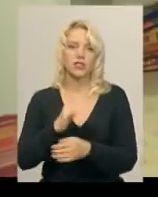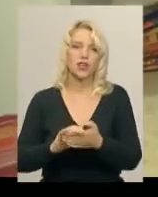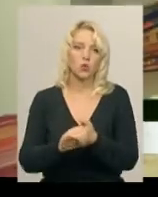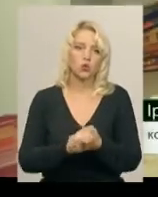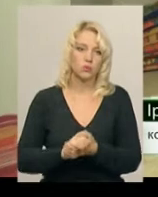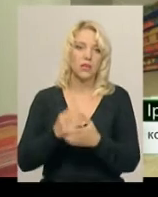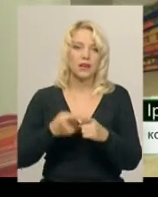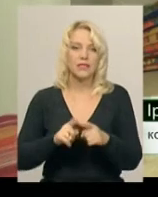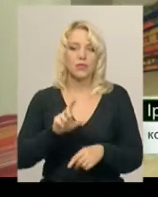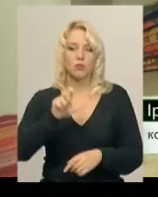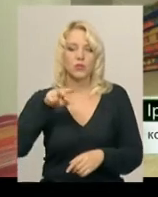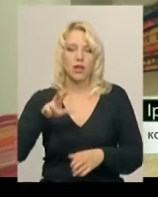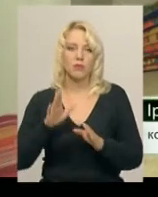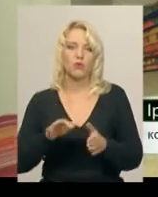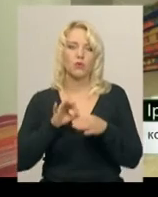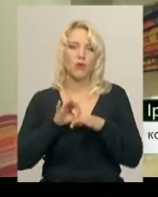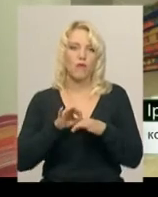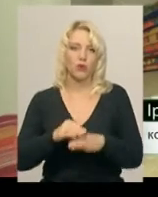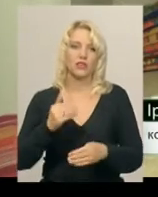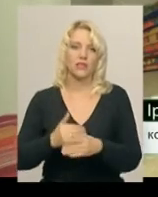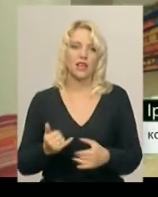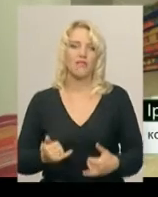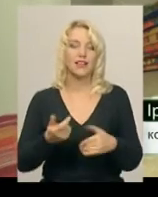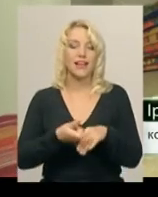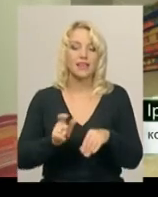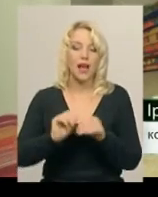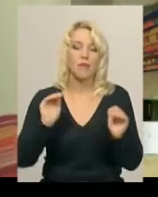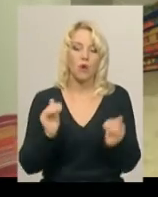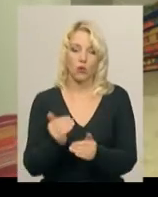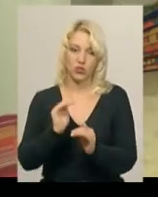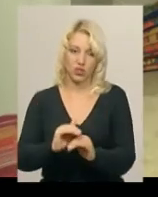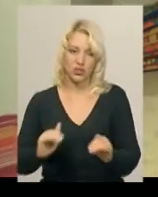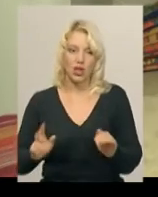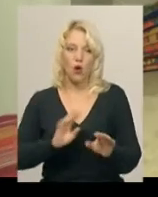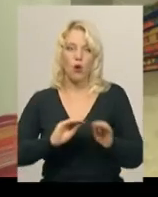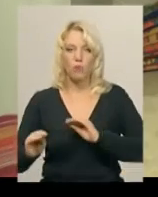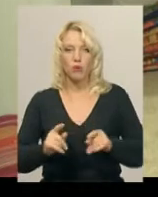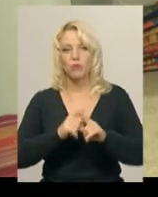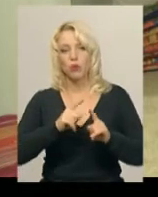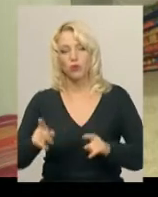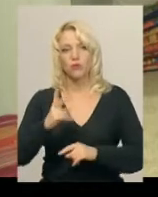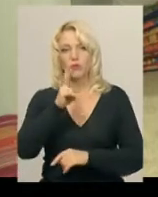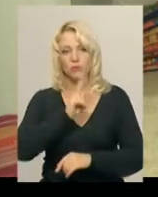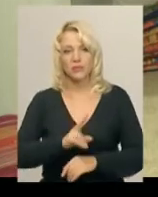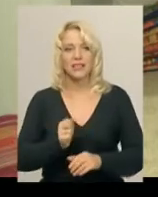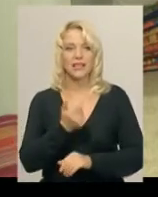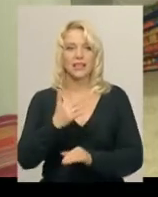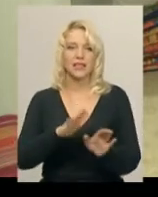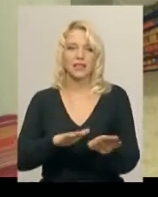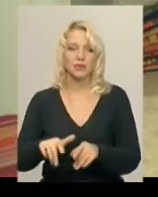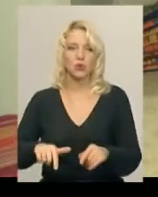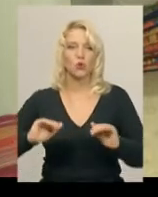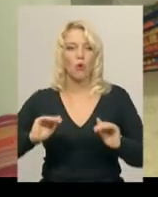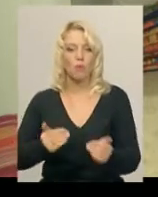Саме у цій залі проходитимуть вистави для наймолодших глядачів. Облаштовували її упродовж двох місяців. Кількість місць тут